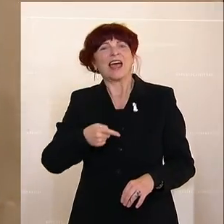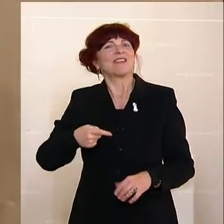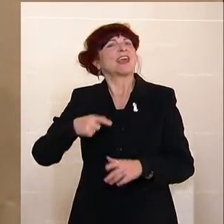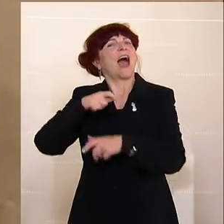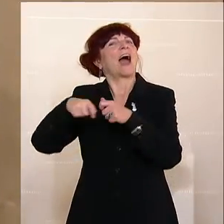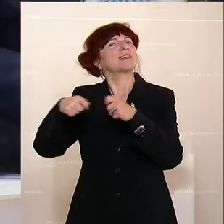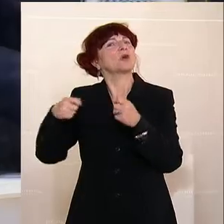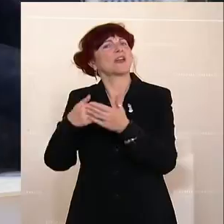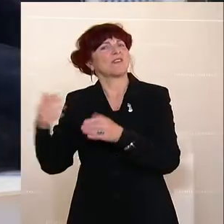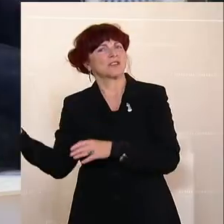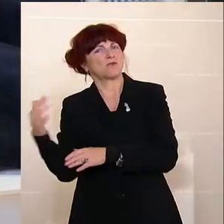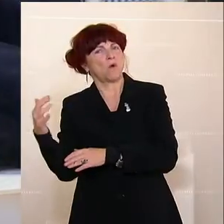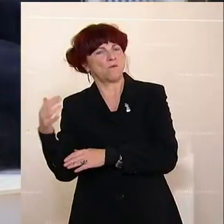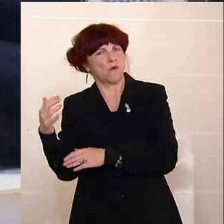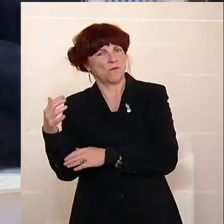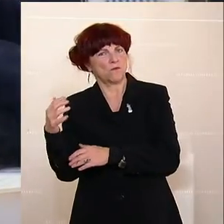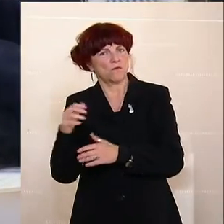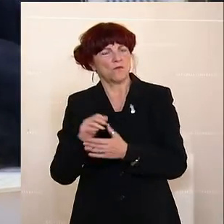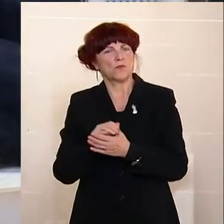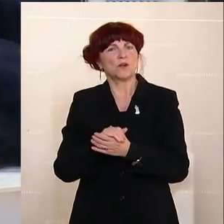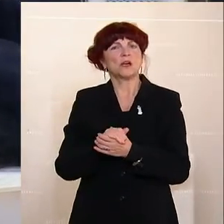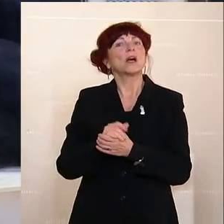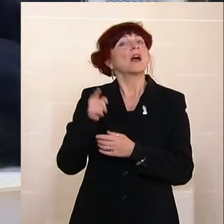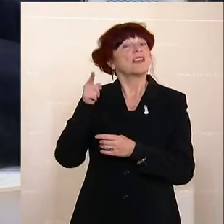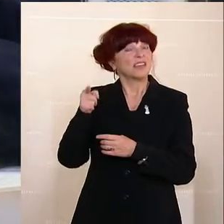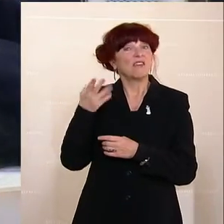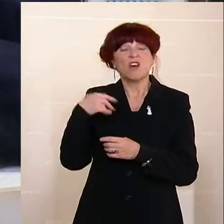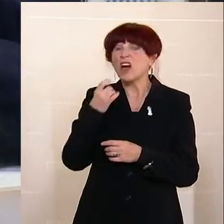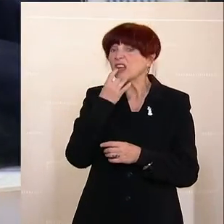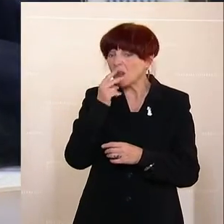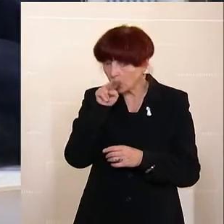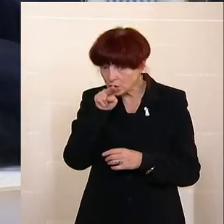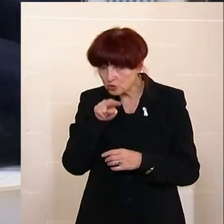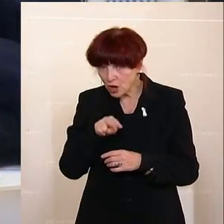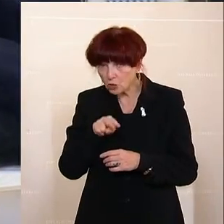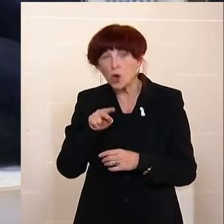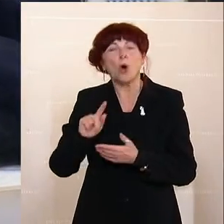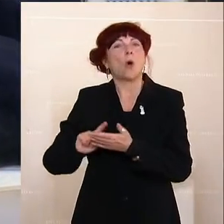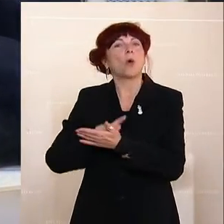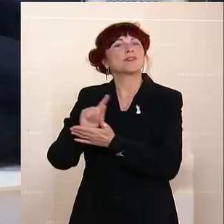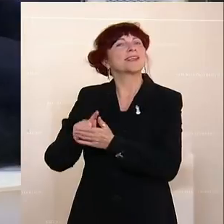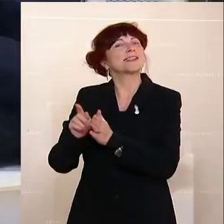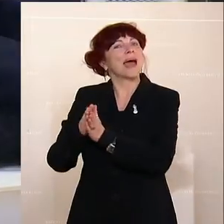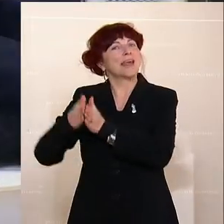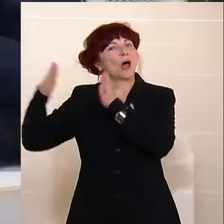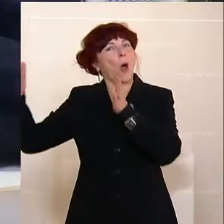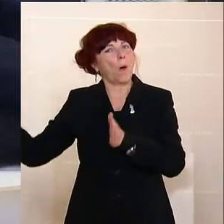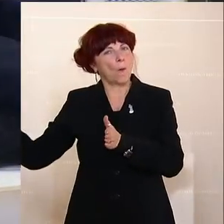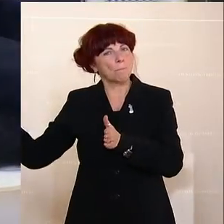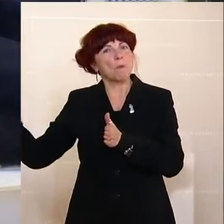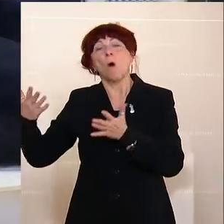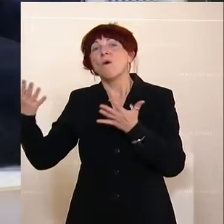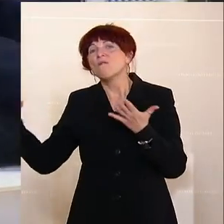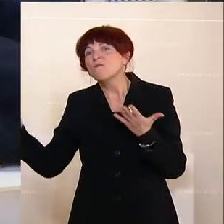die Handlungen, die dem Herrn Abgeordneten Kurz vorgeworfen sind, angeschaut hat und die Zeiträume, in denen die gesetzt